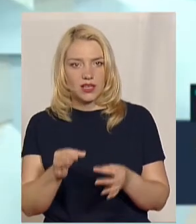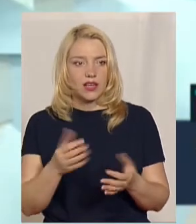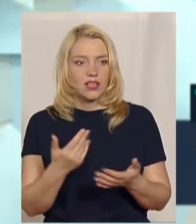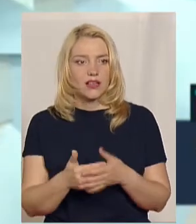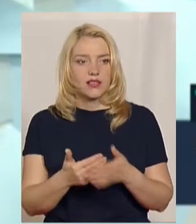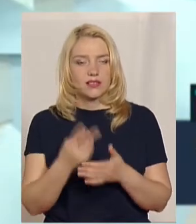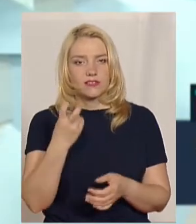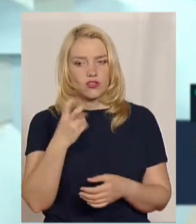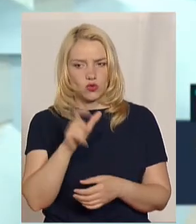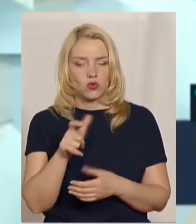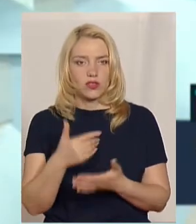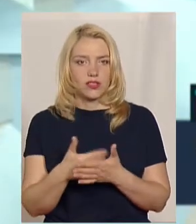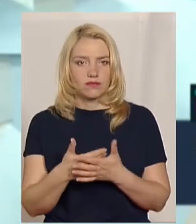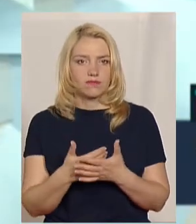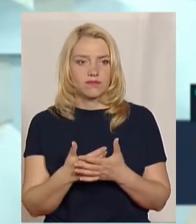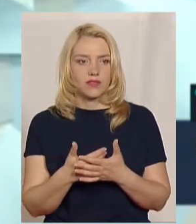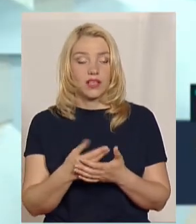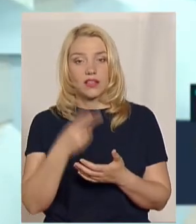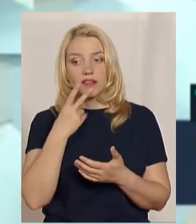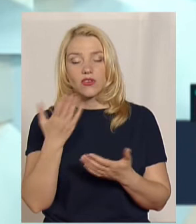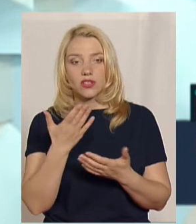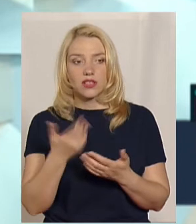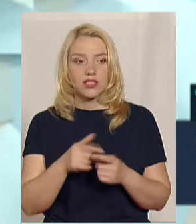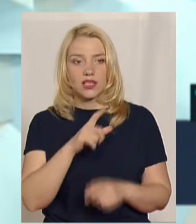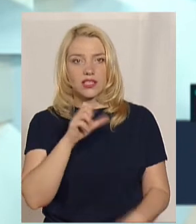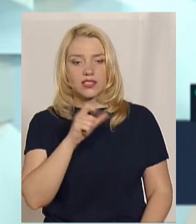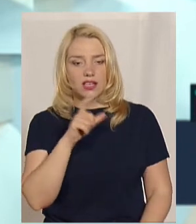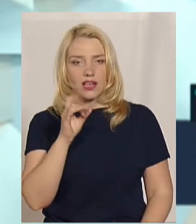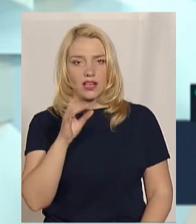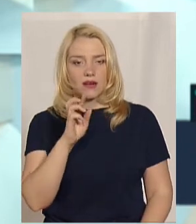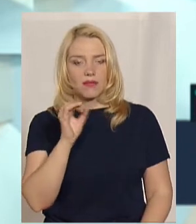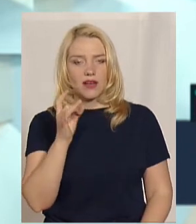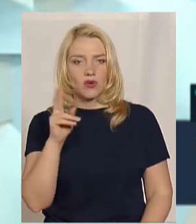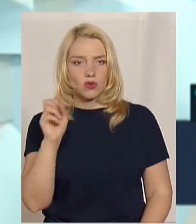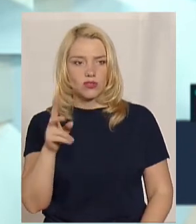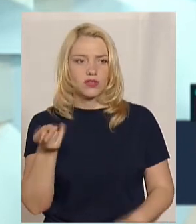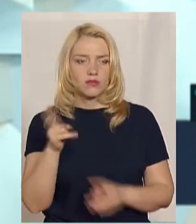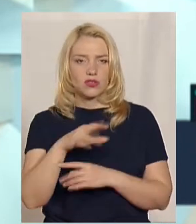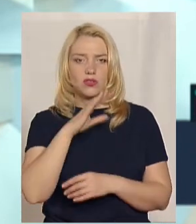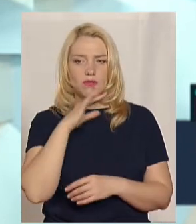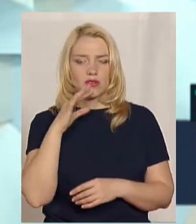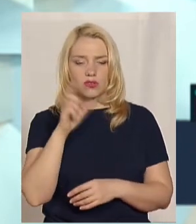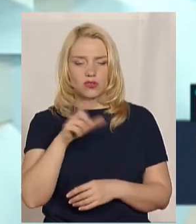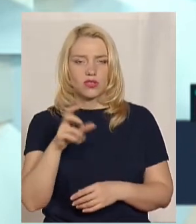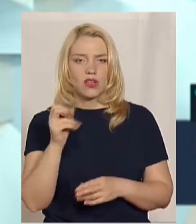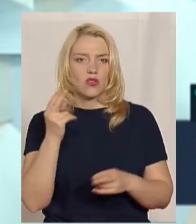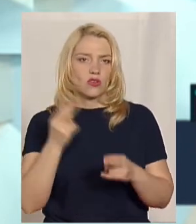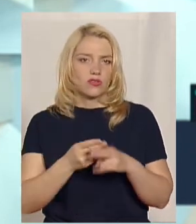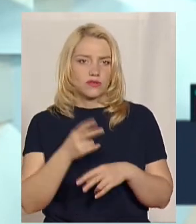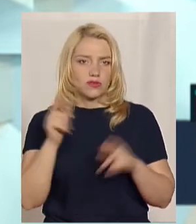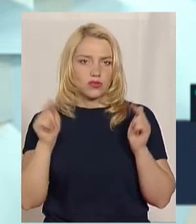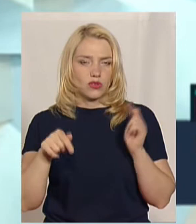більше 200 людей. Дивлячись, який фільм на Захарберку, тут дуже багато людей прийшло, але ж шкода, що дощ завадив.